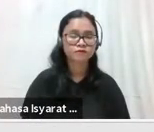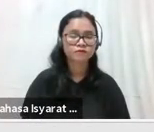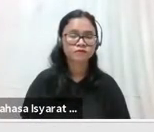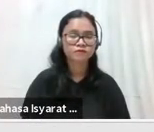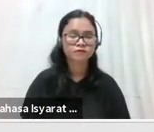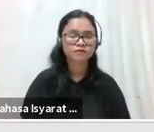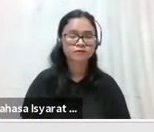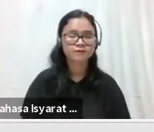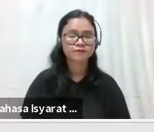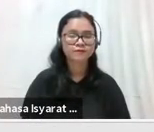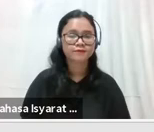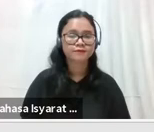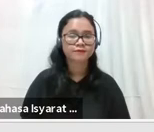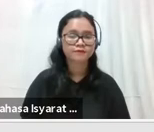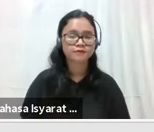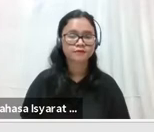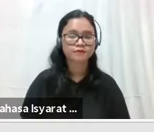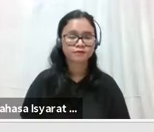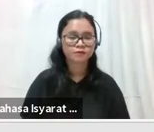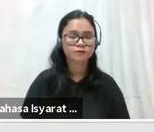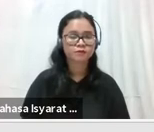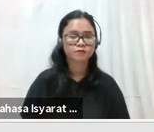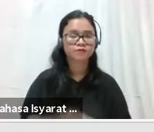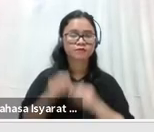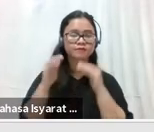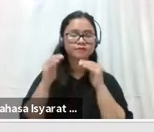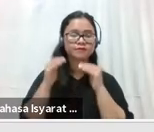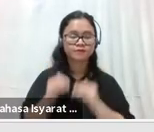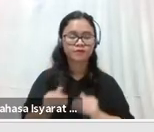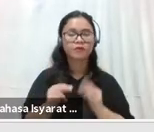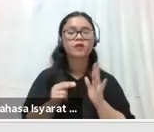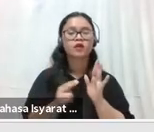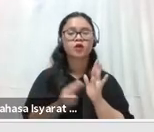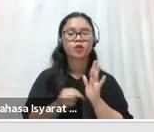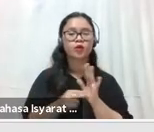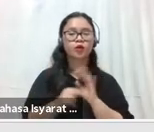DPC Gregatin kaylet 26.